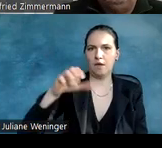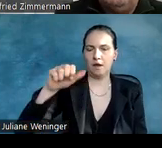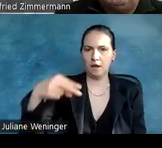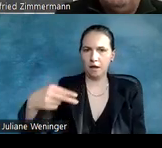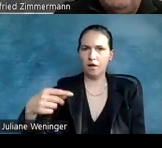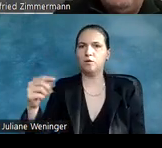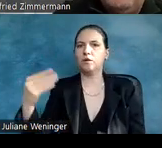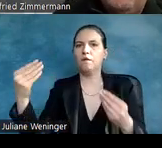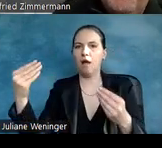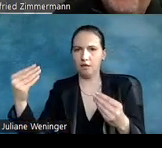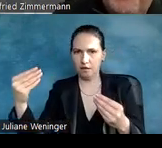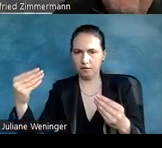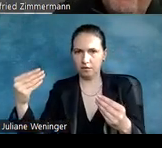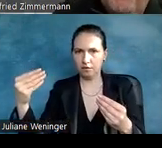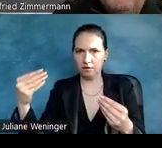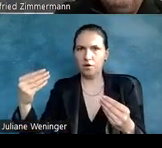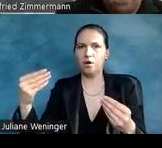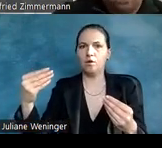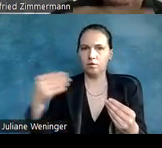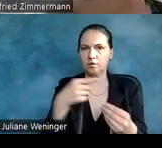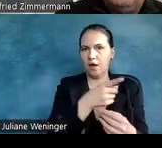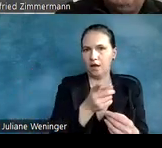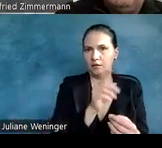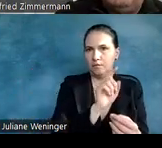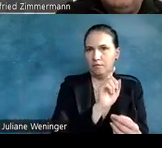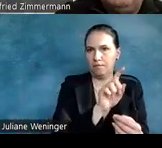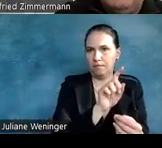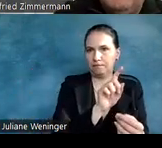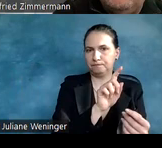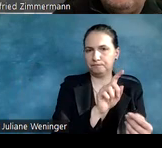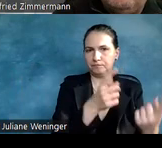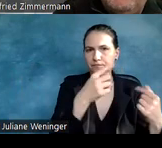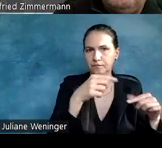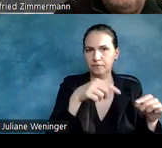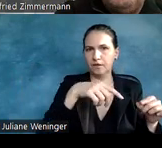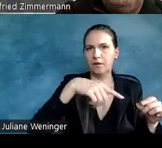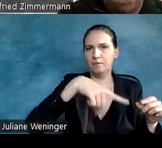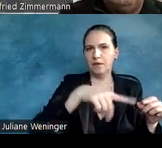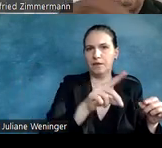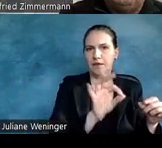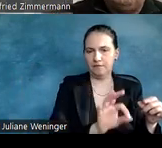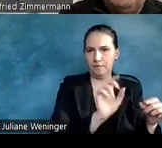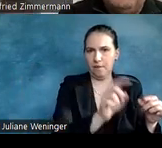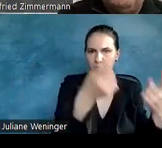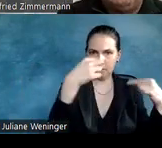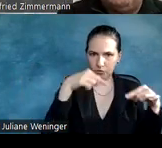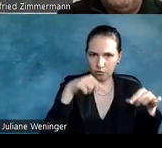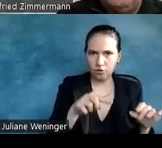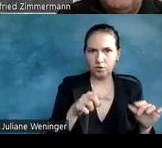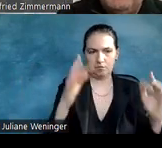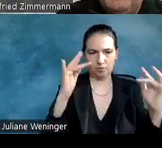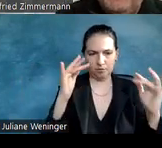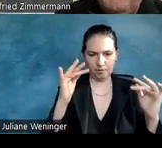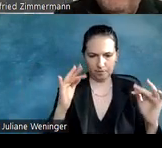Und ausgewählt ist PDF, UA. Und die Ergebnisse werden in einer Tabelle darunter. Und da sieht man lauter